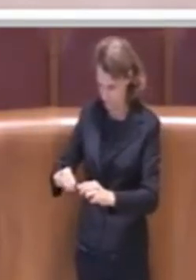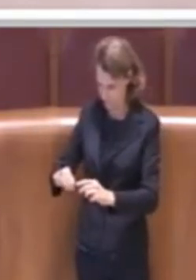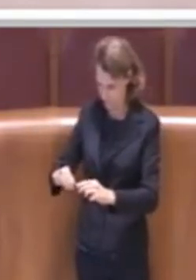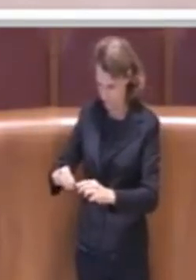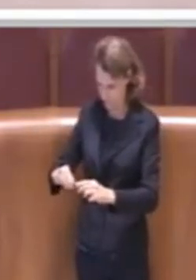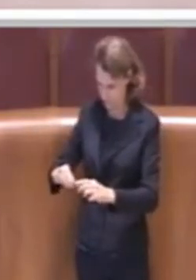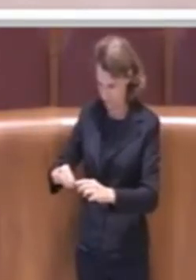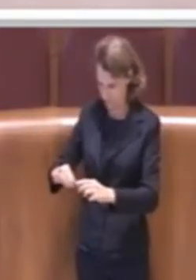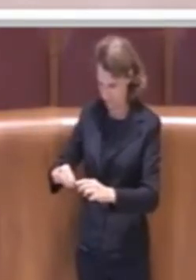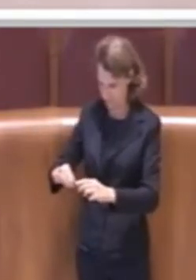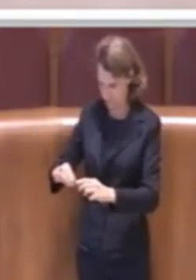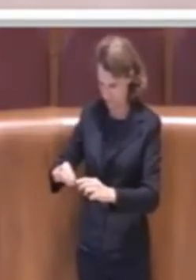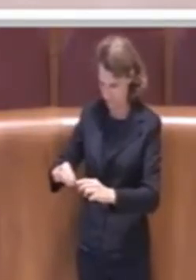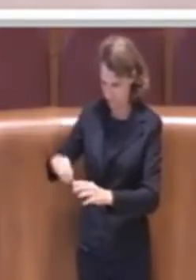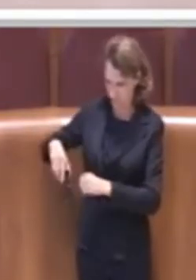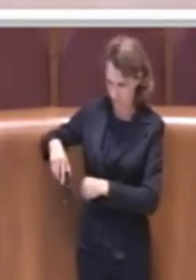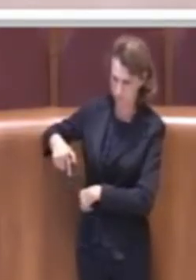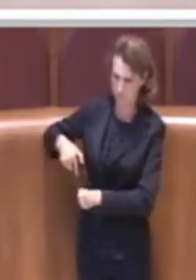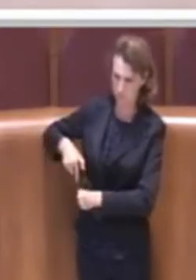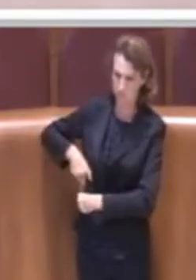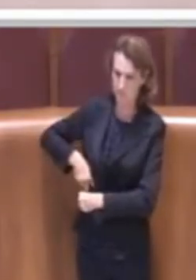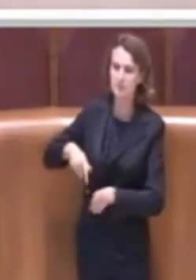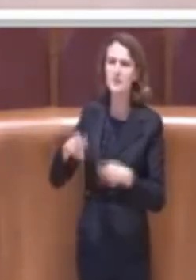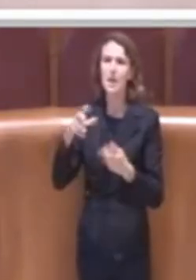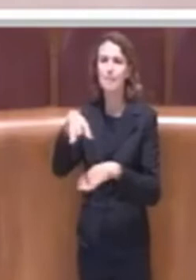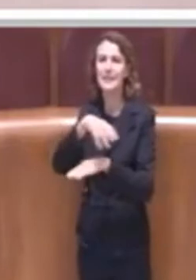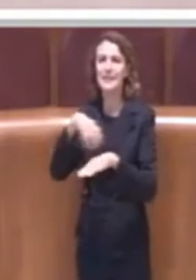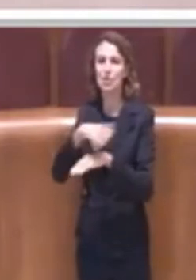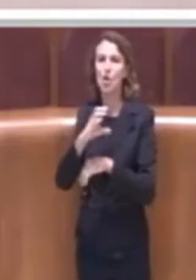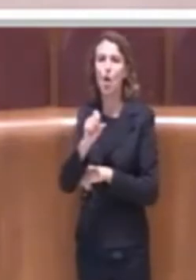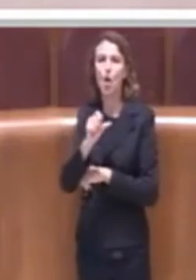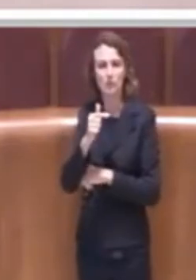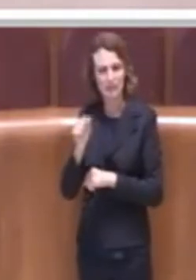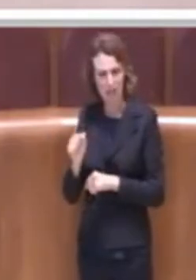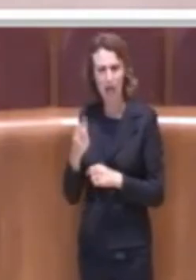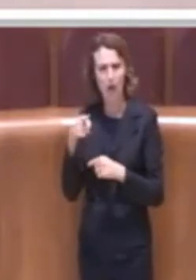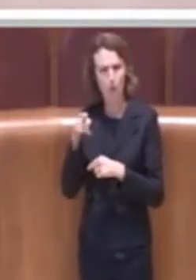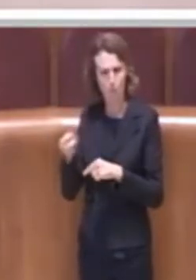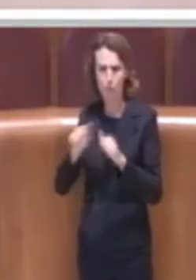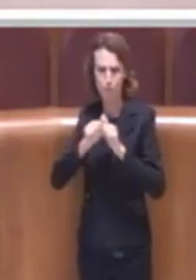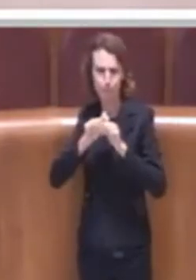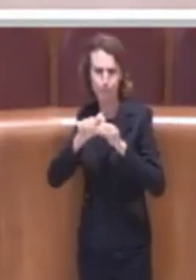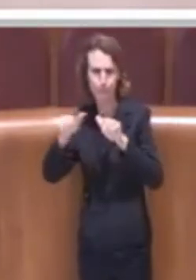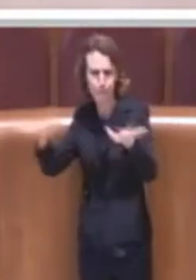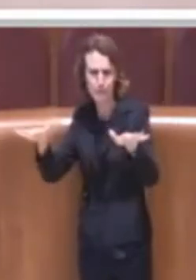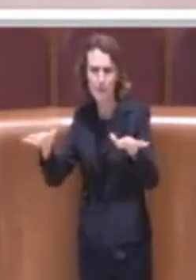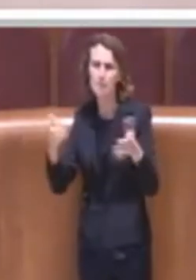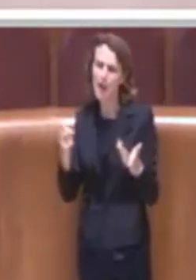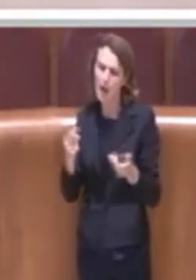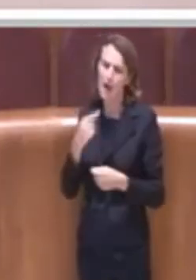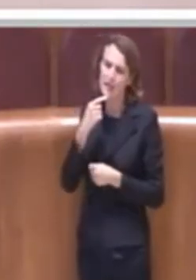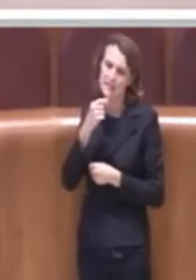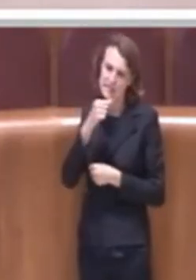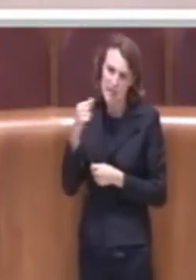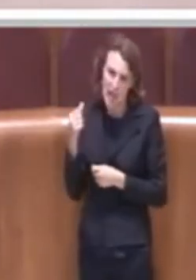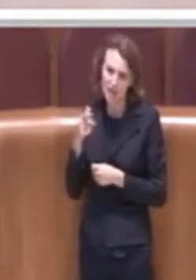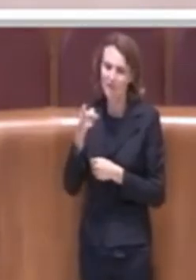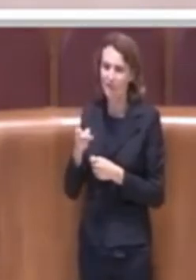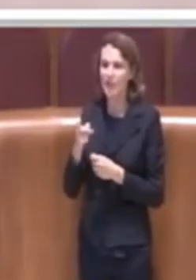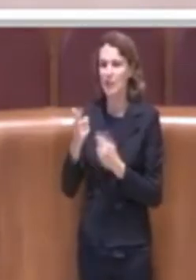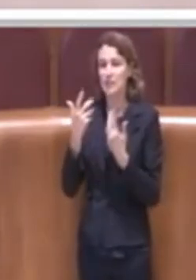ha giustamente detto in parte del suo intervento il consigliere De Priamo questa idea ci vorranno decenni per